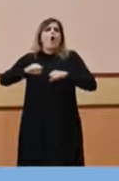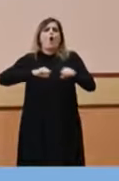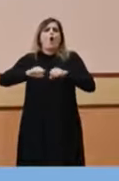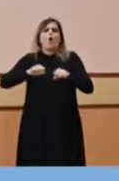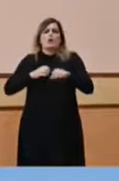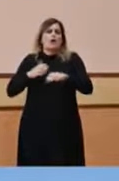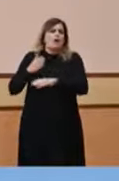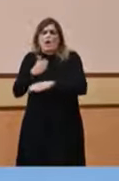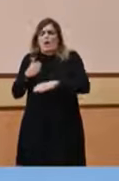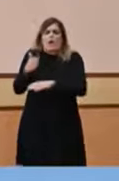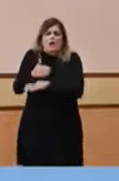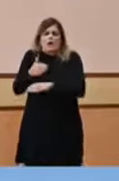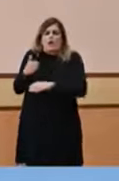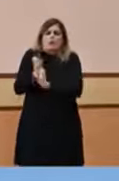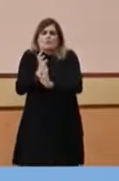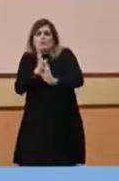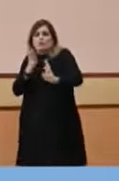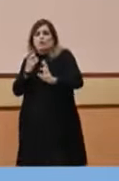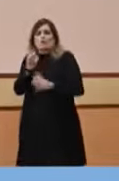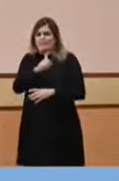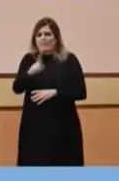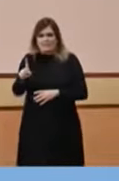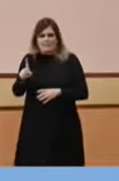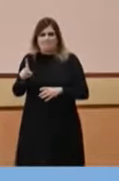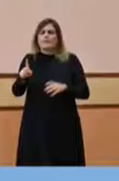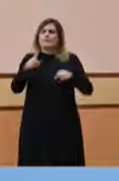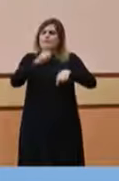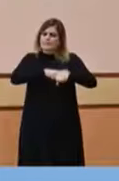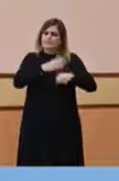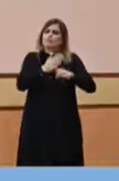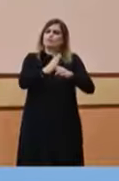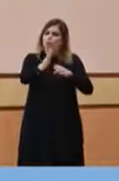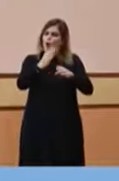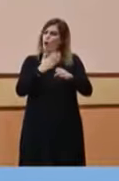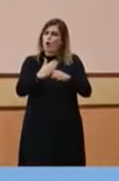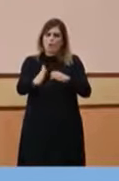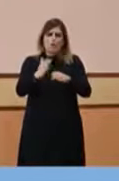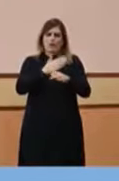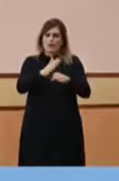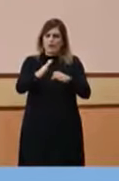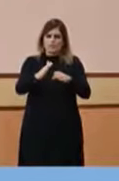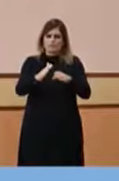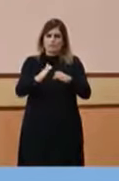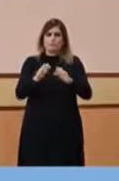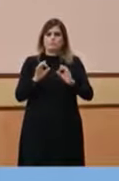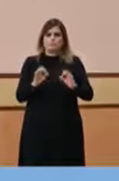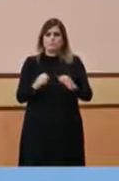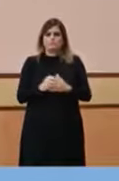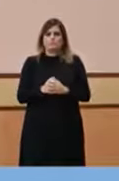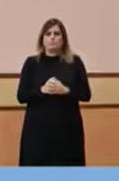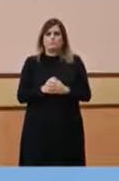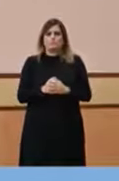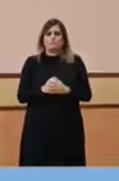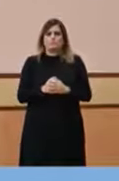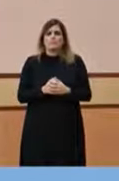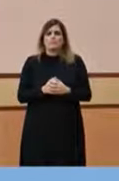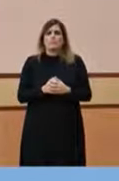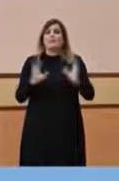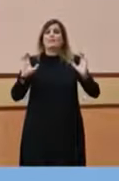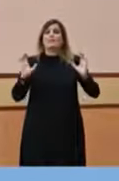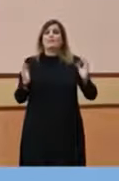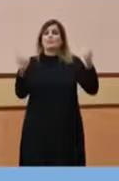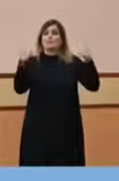dia, ni el segon, ni el tercer. Tenim setmanes per poder-nos fer la vacuna. Els equips d'atenció primària tenen